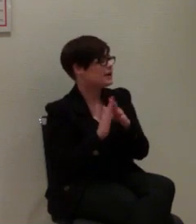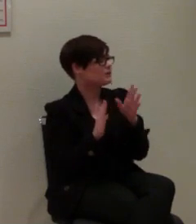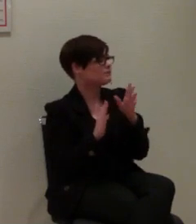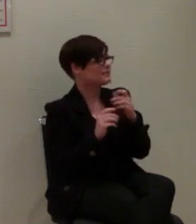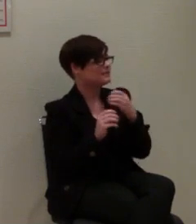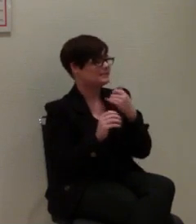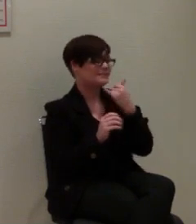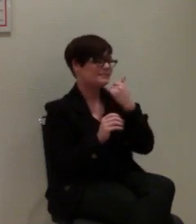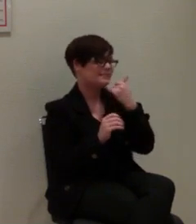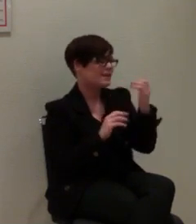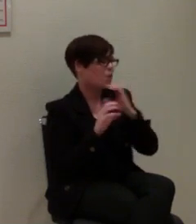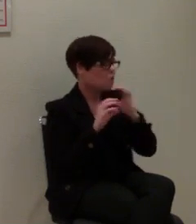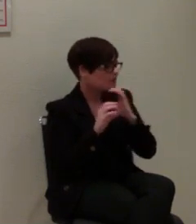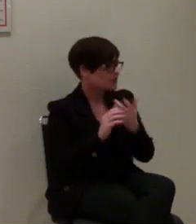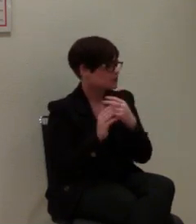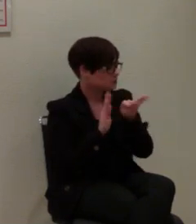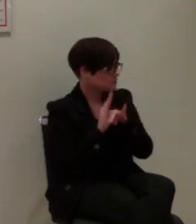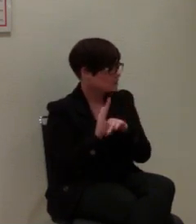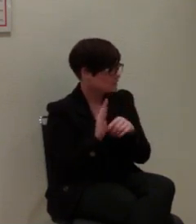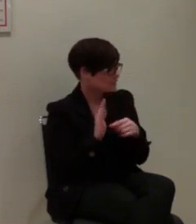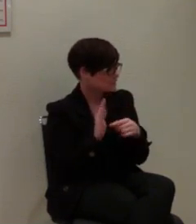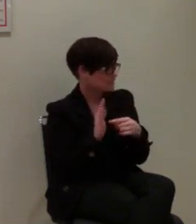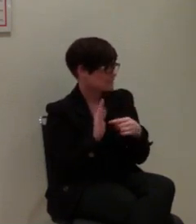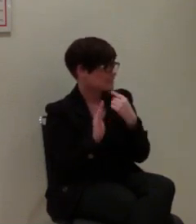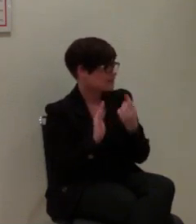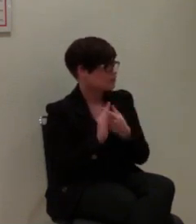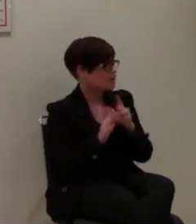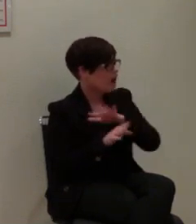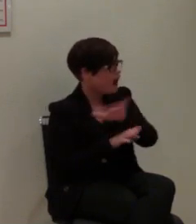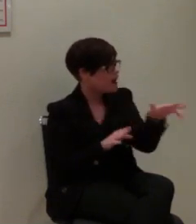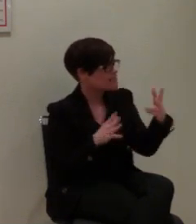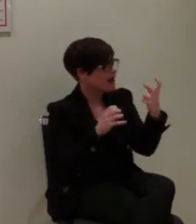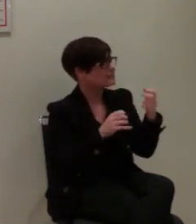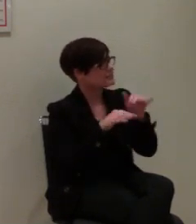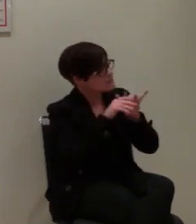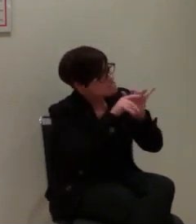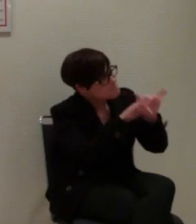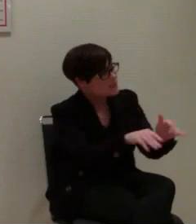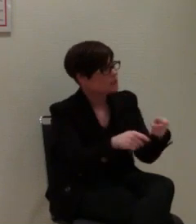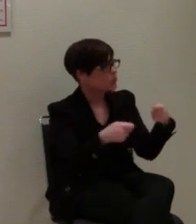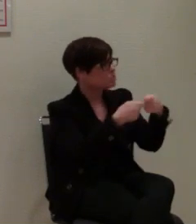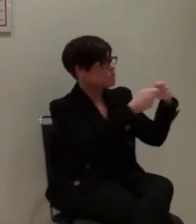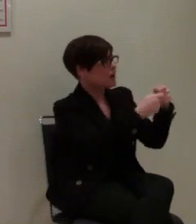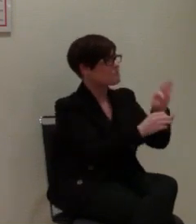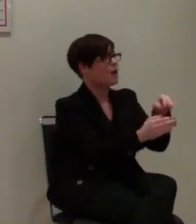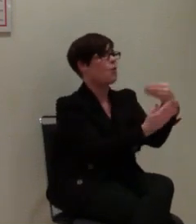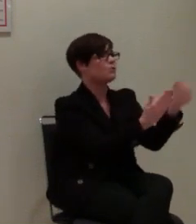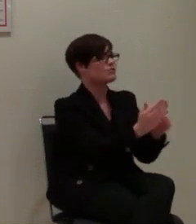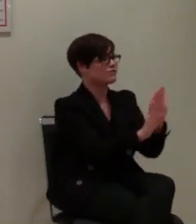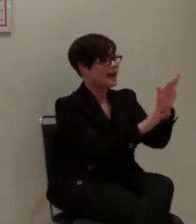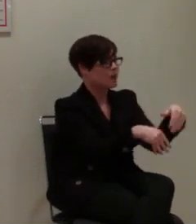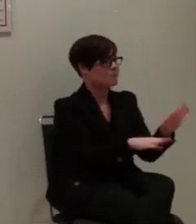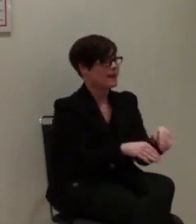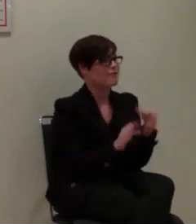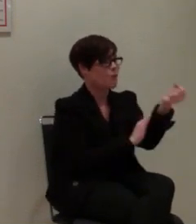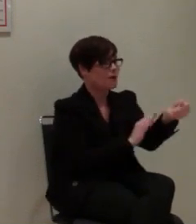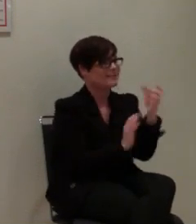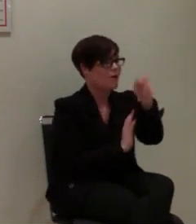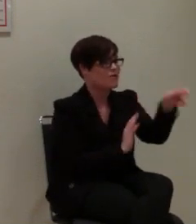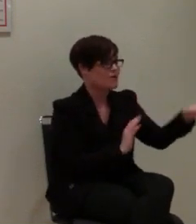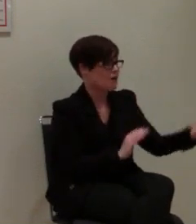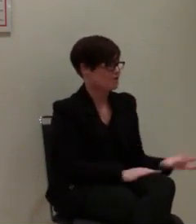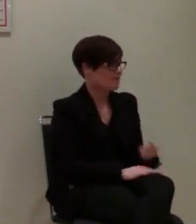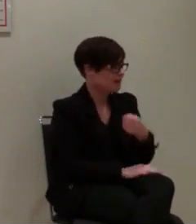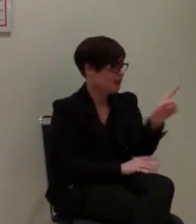Telekommunikationsgesetz, müsste man von allen 80 Millionen Bundesbürgern eine Unterschrift bekommen, die uns erlauben, eine Ortung durchzuführen.